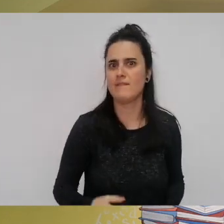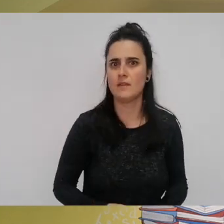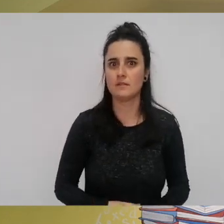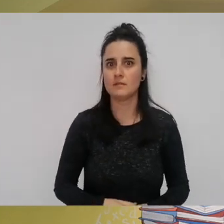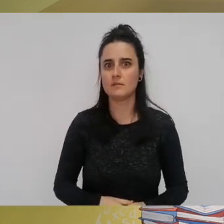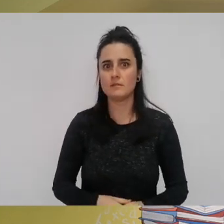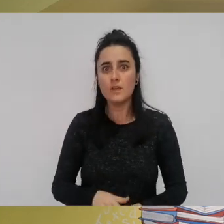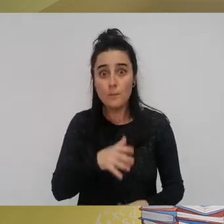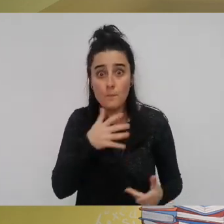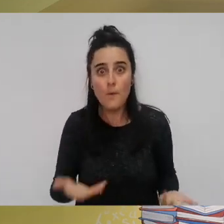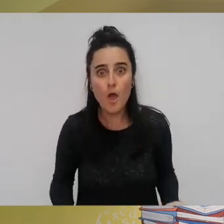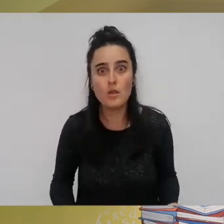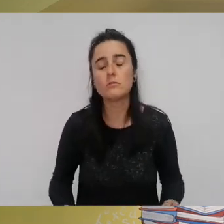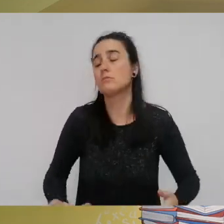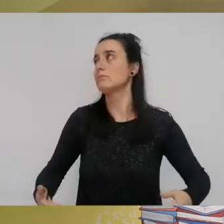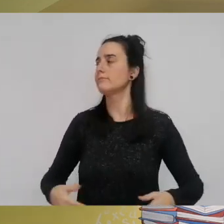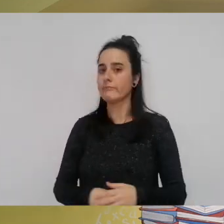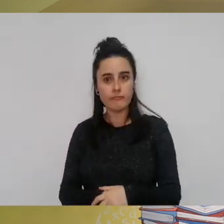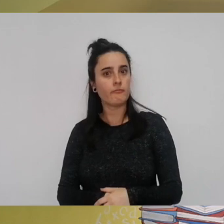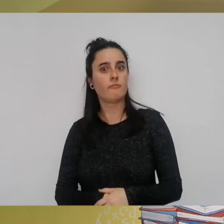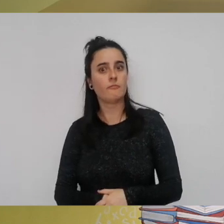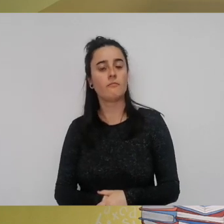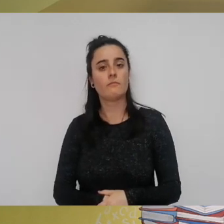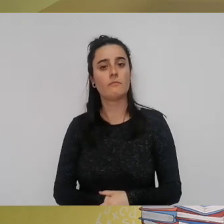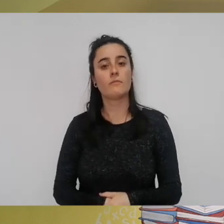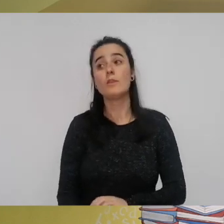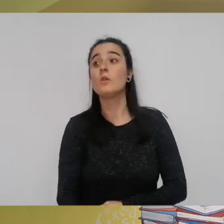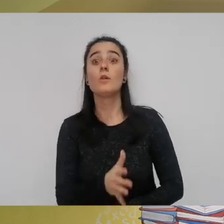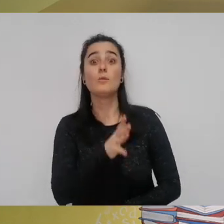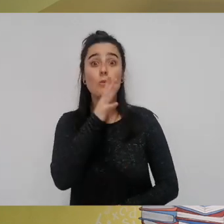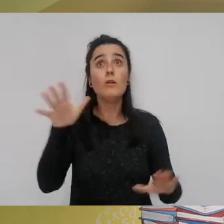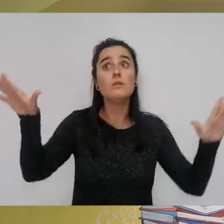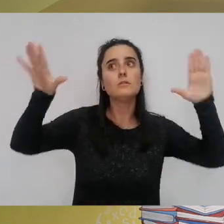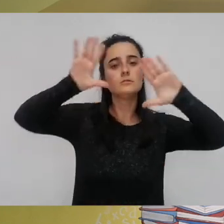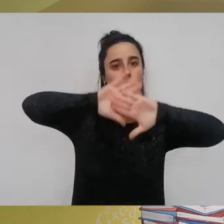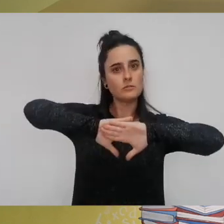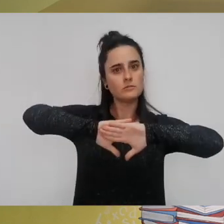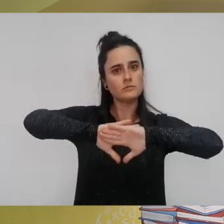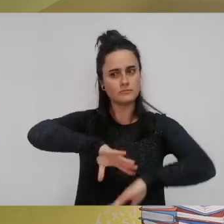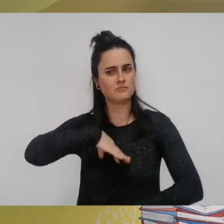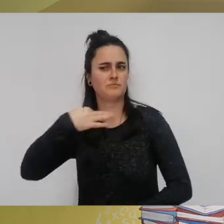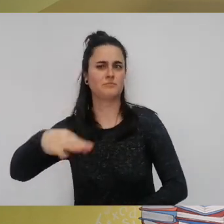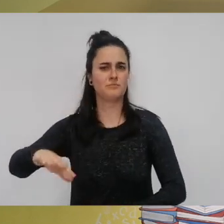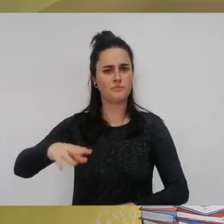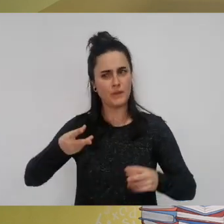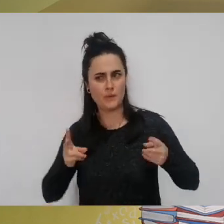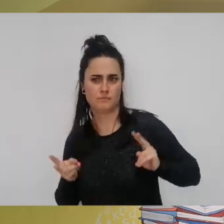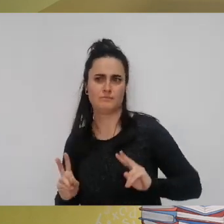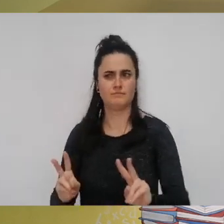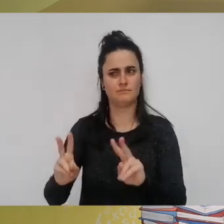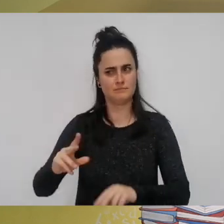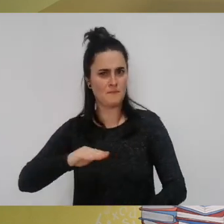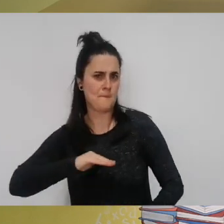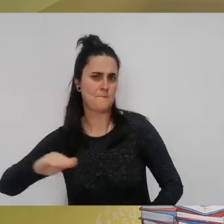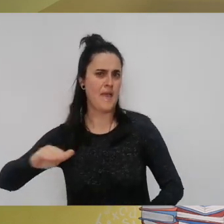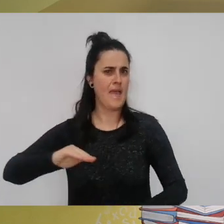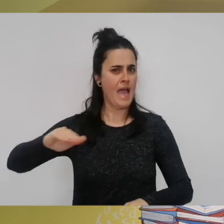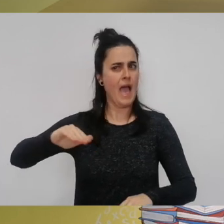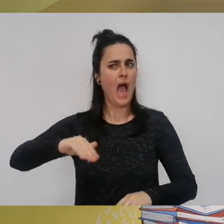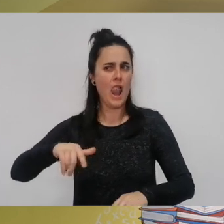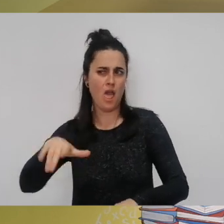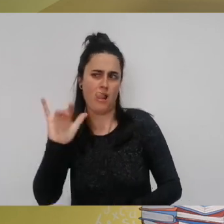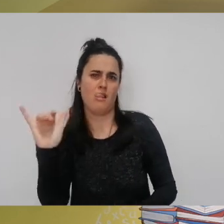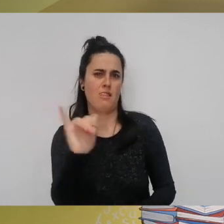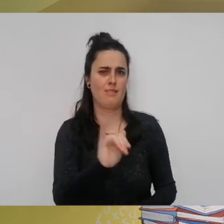eta zergatik ba gauean gauekoak ibilzen direlako espiritu